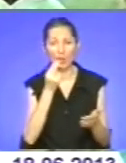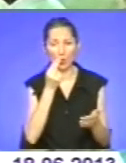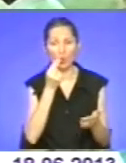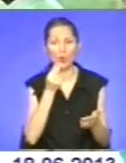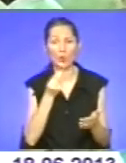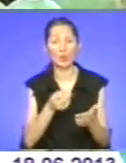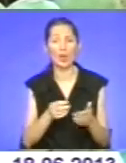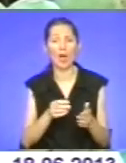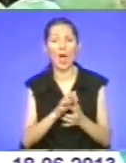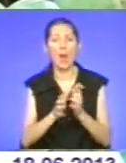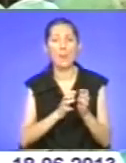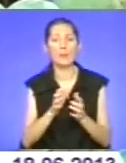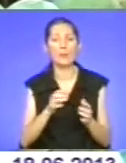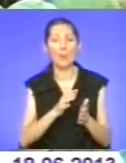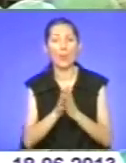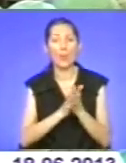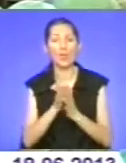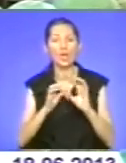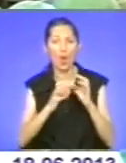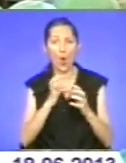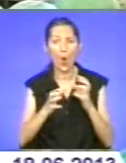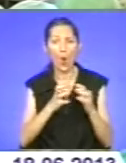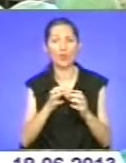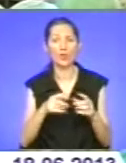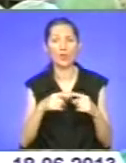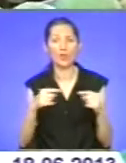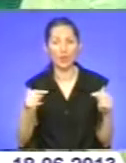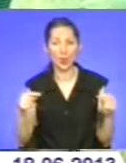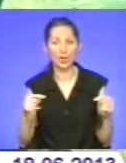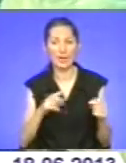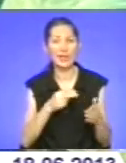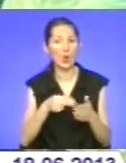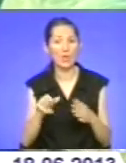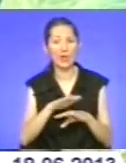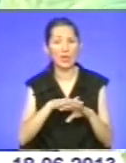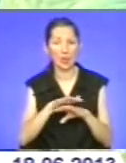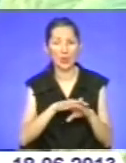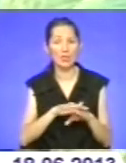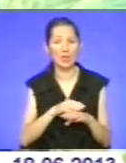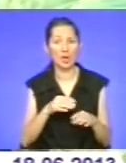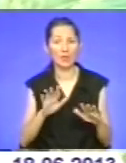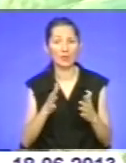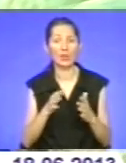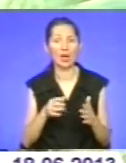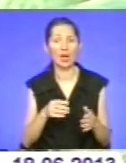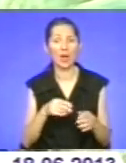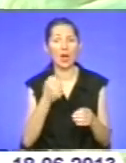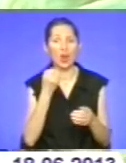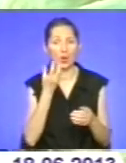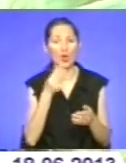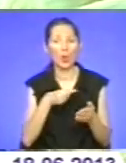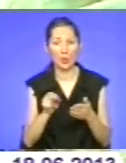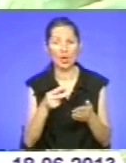овочі та фрукти, не купувати продукти на стихійних ринках, при покупці звертати увагу на кінцевий термін придатності та умови